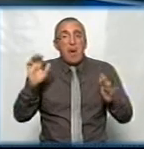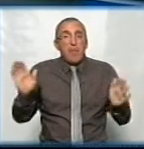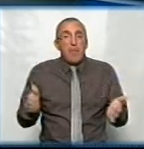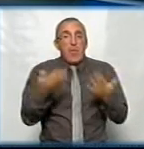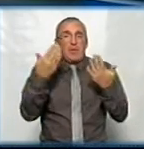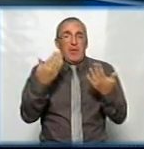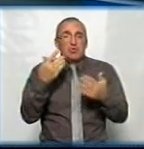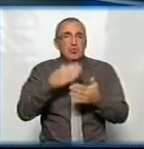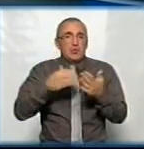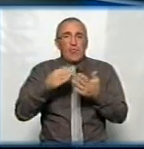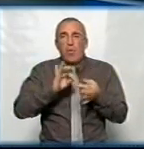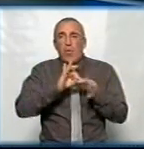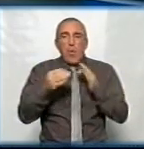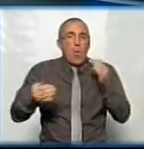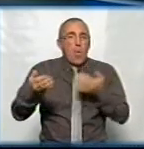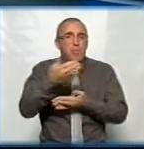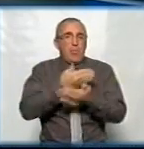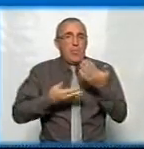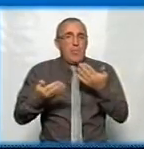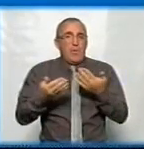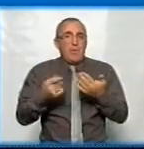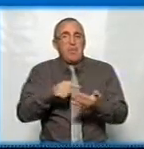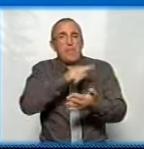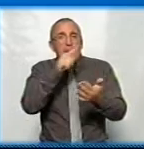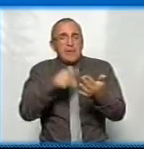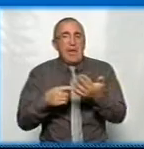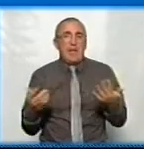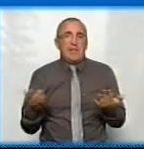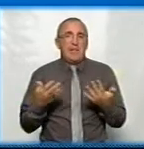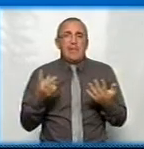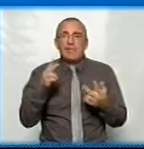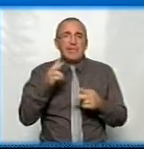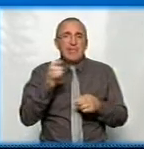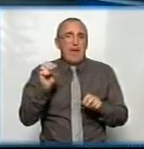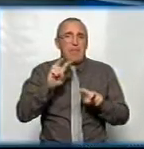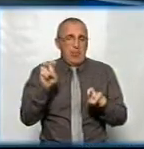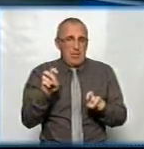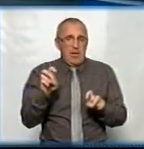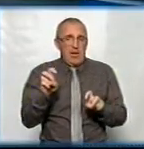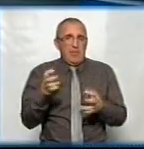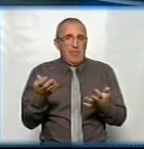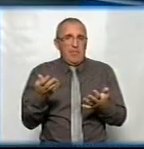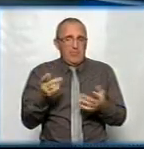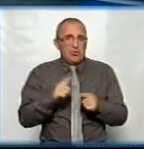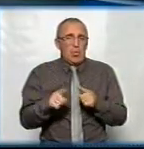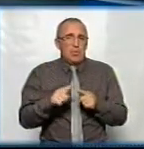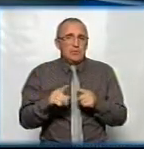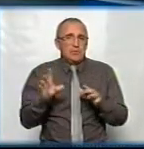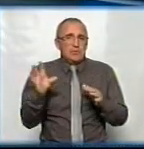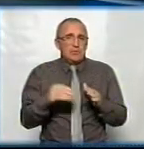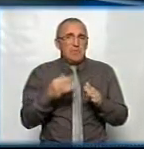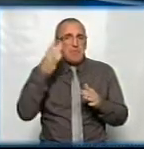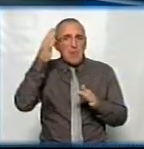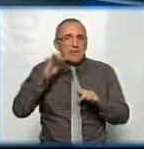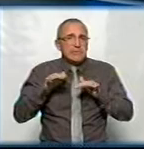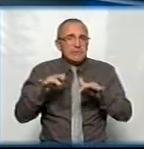зовсім такі речі, обговорювалися, ставилися питання, які... Не по темі? Вони не стосувалися напряму мети цього